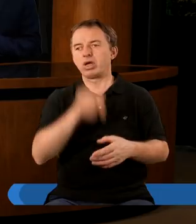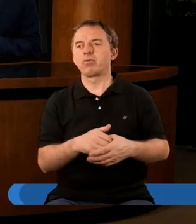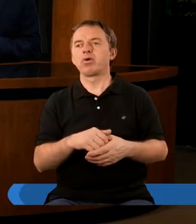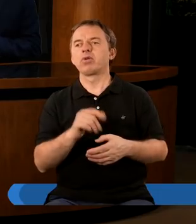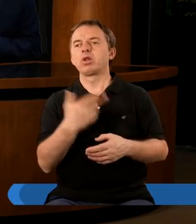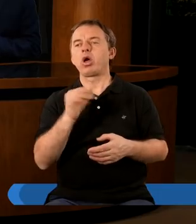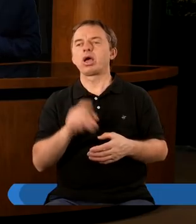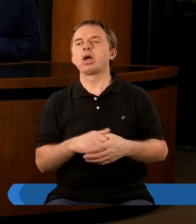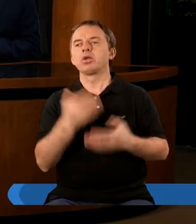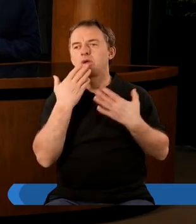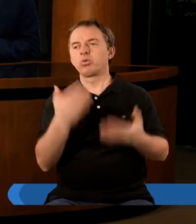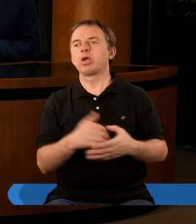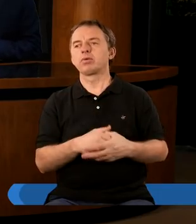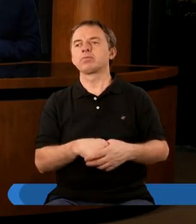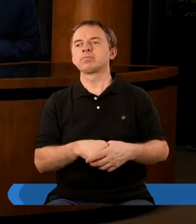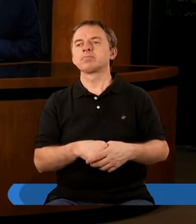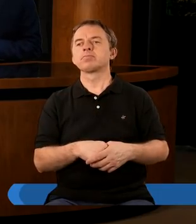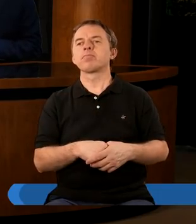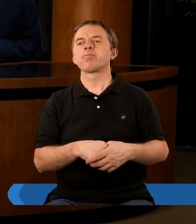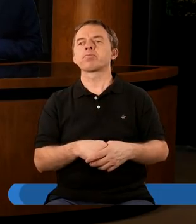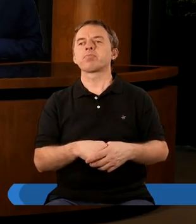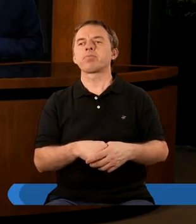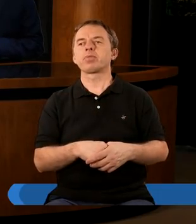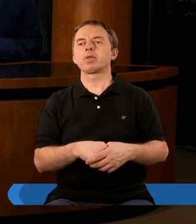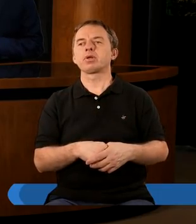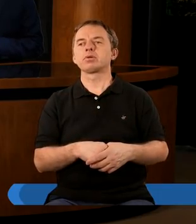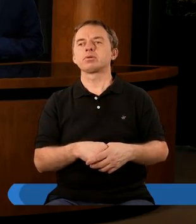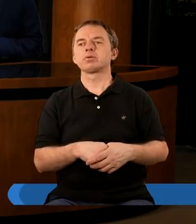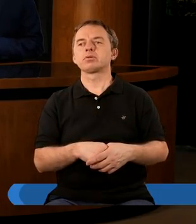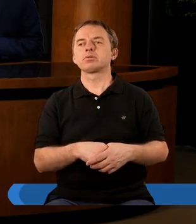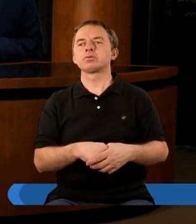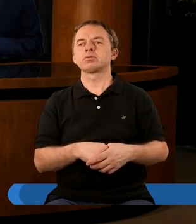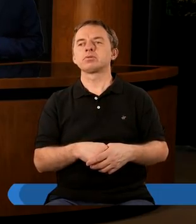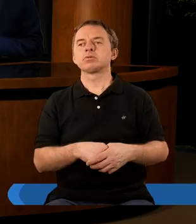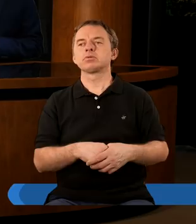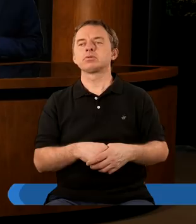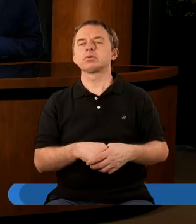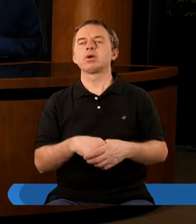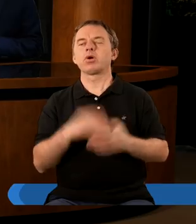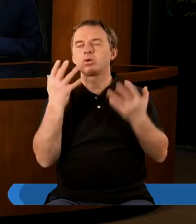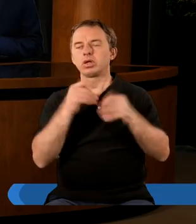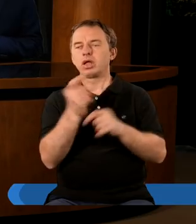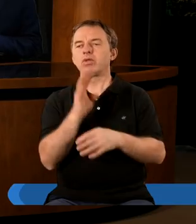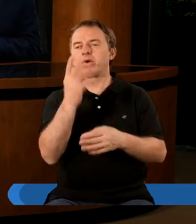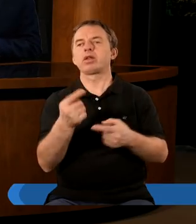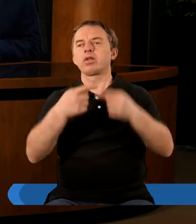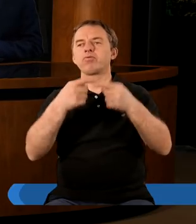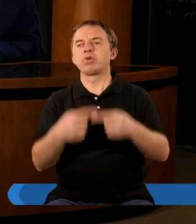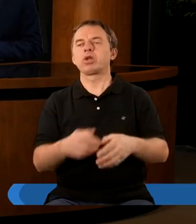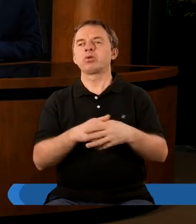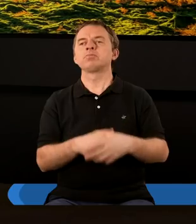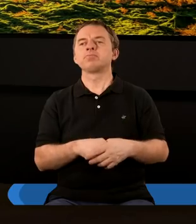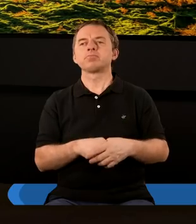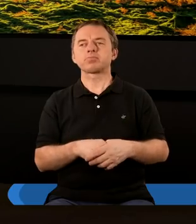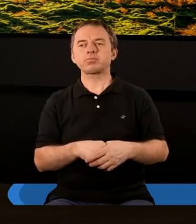Dobrze, dziękuję. No właśnie, tak koncentrując się na czwartym wersecie,